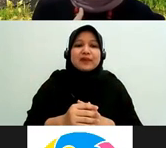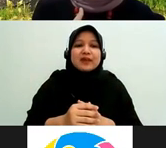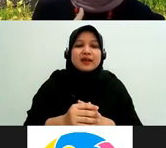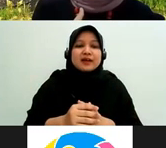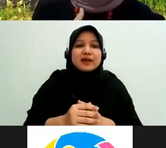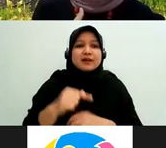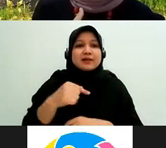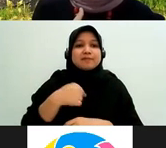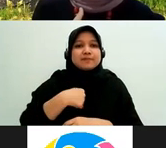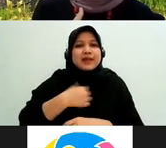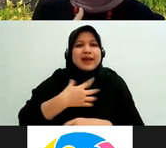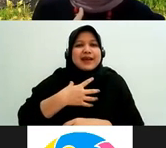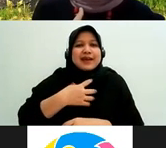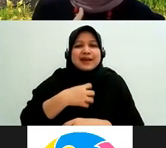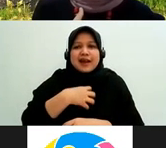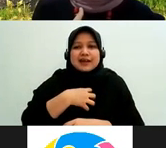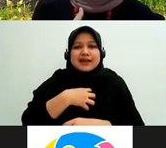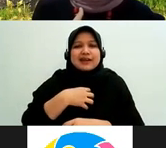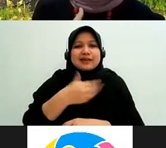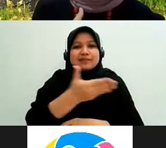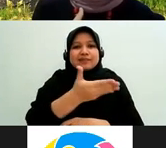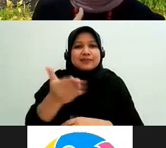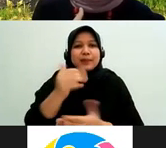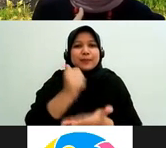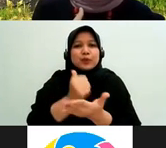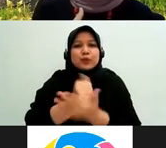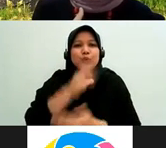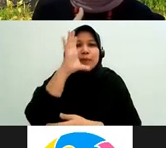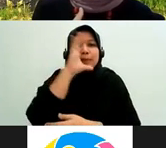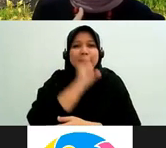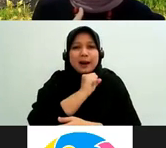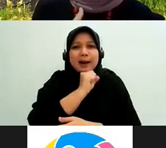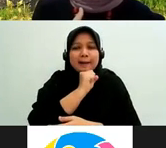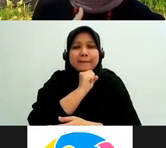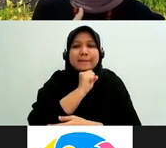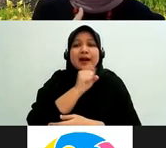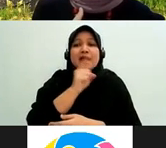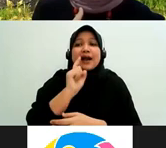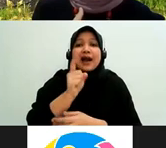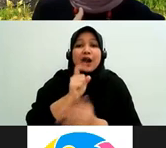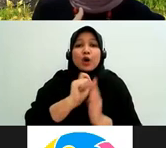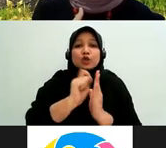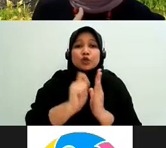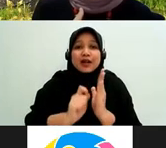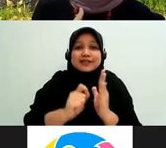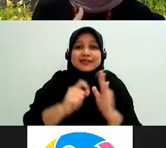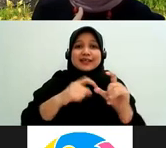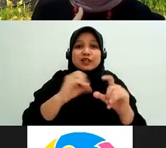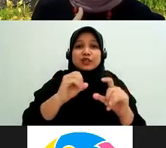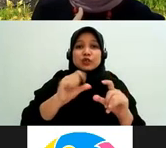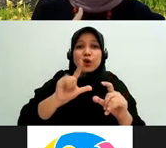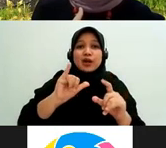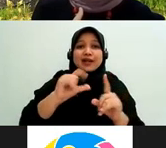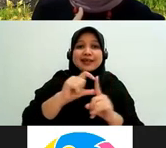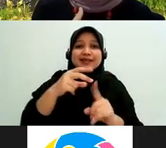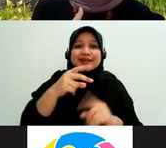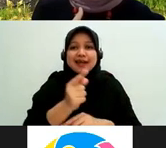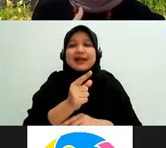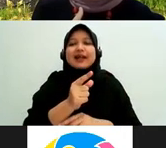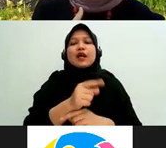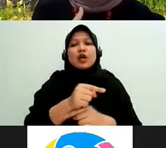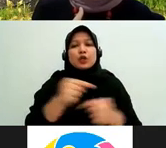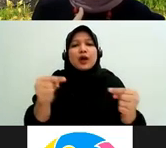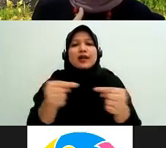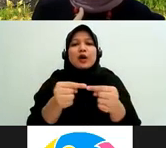yakin teman-teman paham banget kenapa apa namanya karya jurnalistik solider perlu dikaitkan dengan advokasi